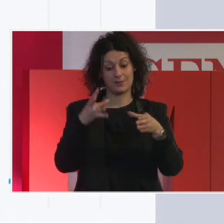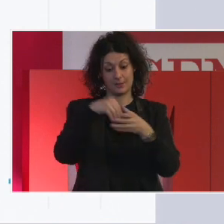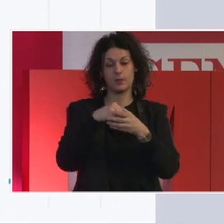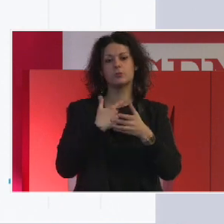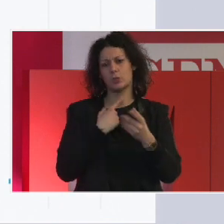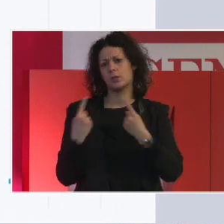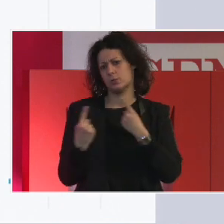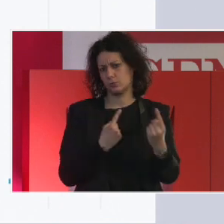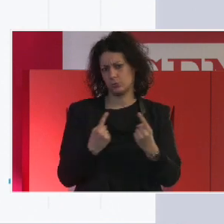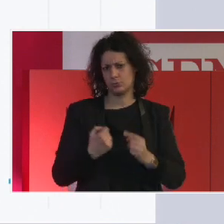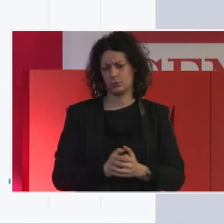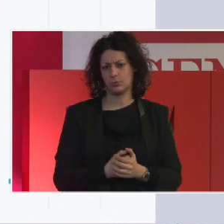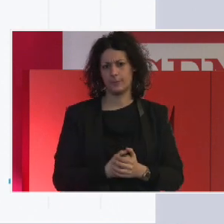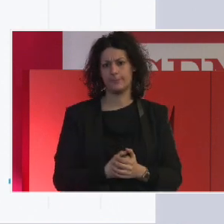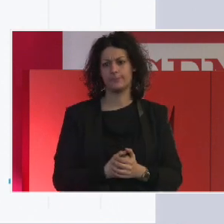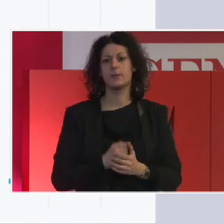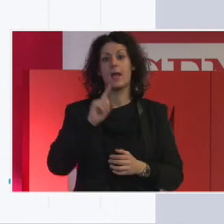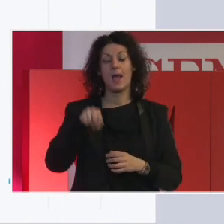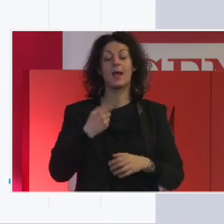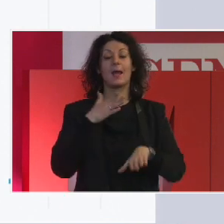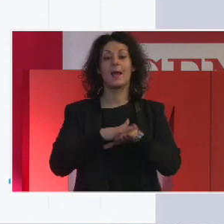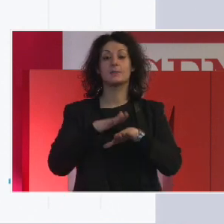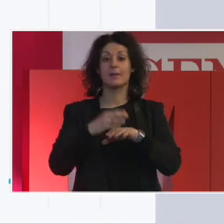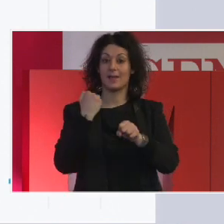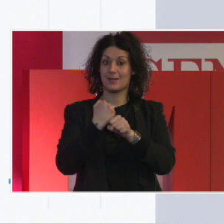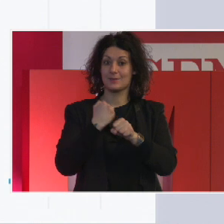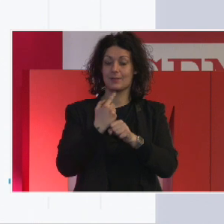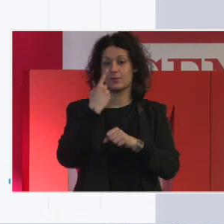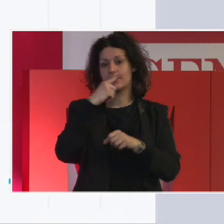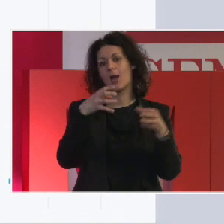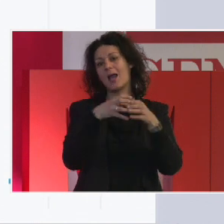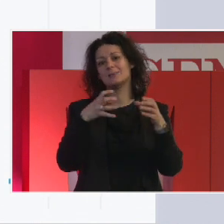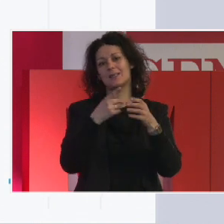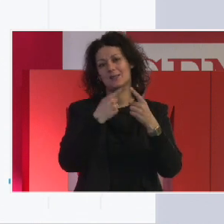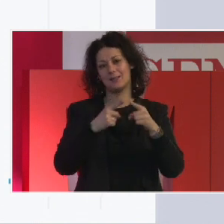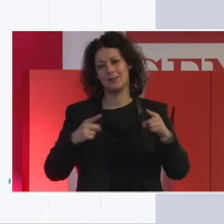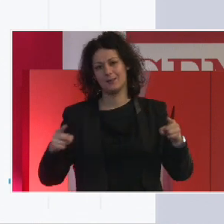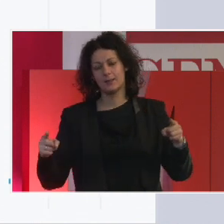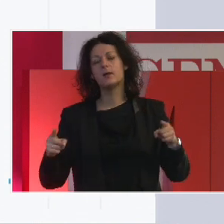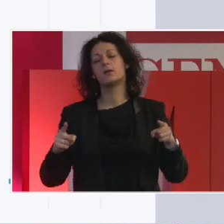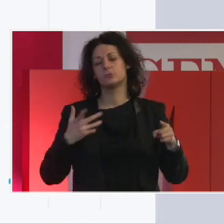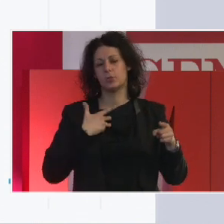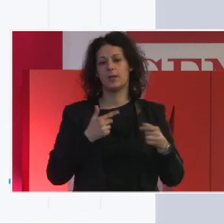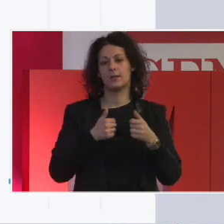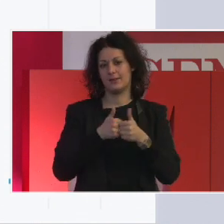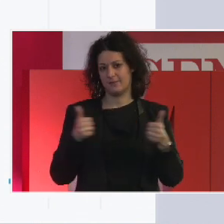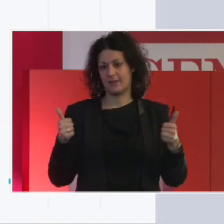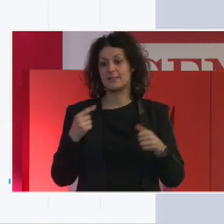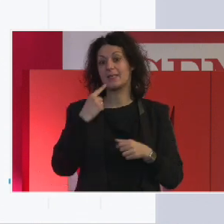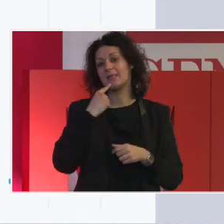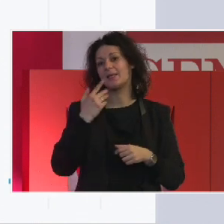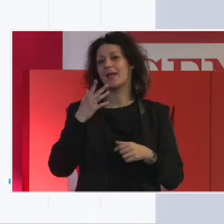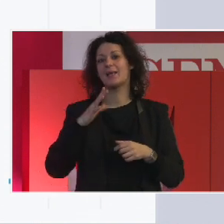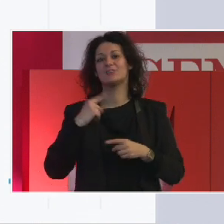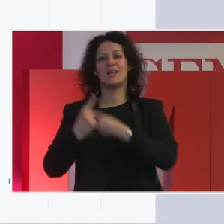E come vedete, anche le esperienze lavorative in industrie differenti, più importante per la mia generazione, oppure un apporto che,